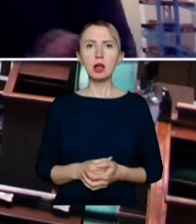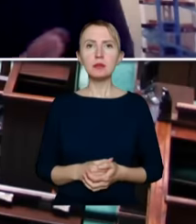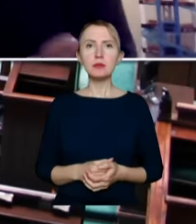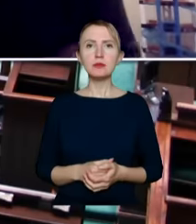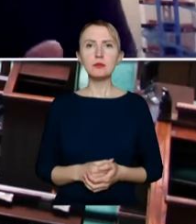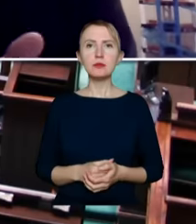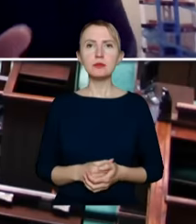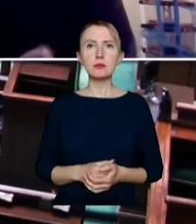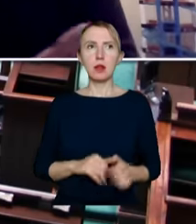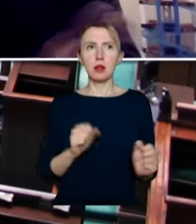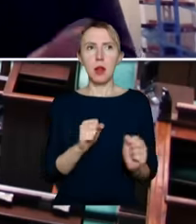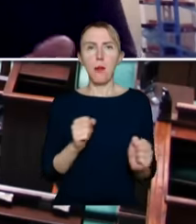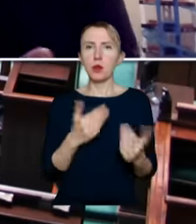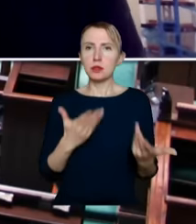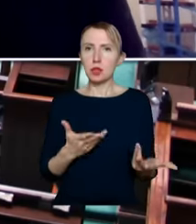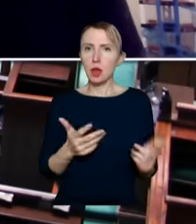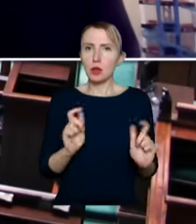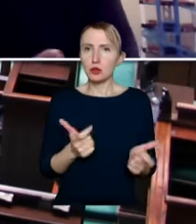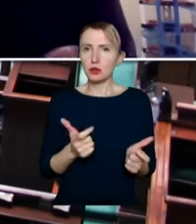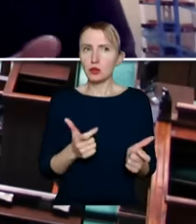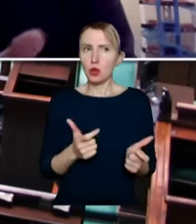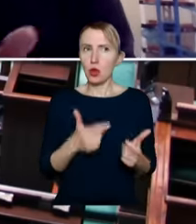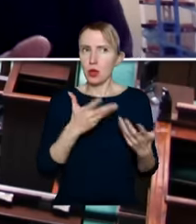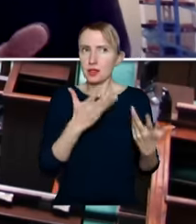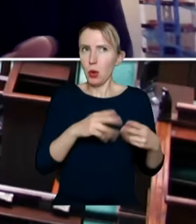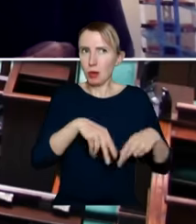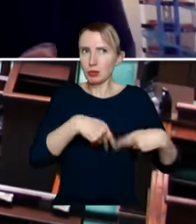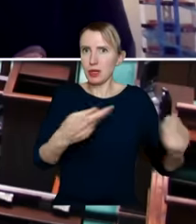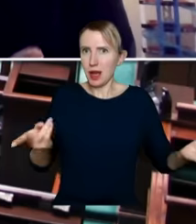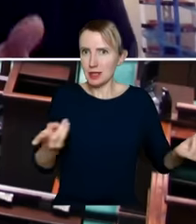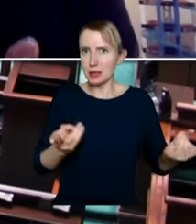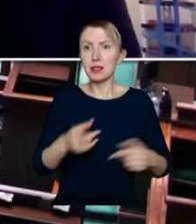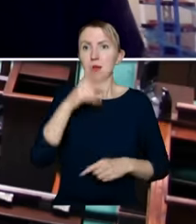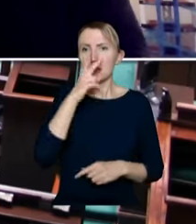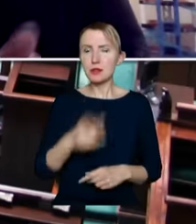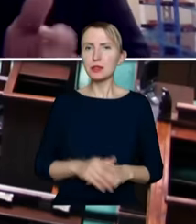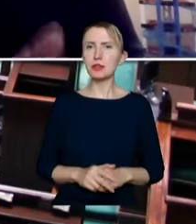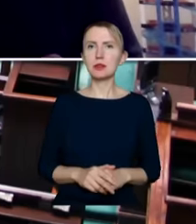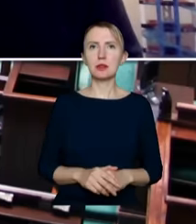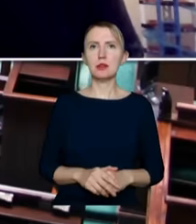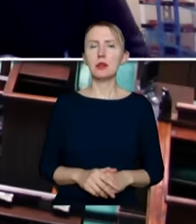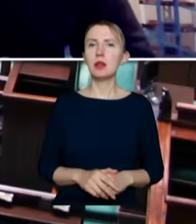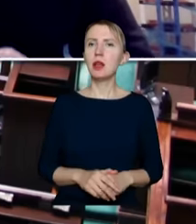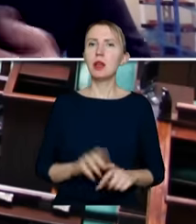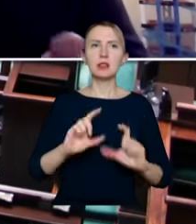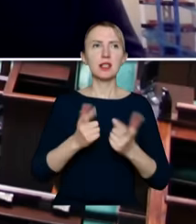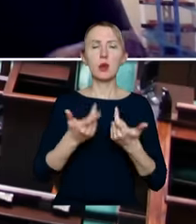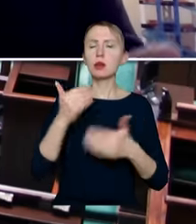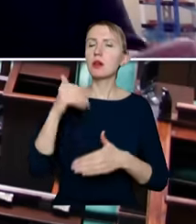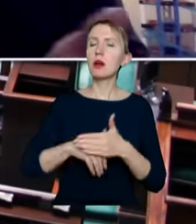boi się tego, co tak naprawdę chciała przekazać. No i widzimy, prawda, całą tą butę, całą tą arogancję